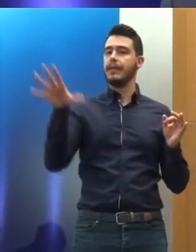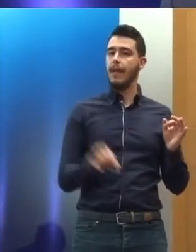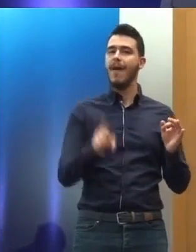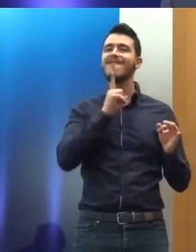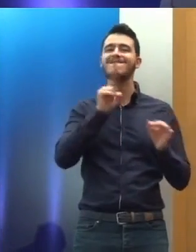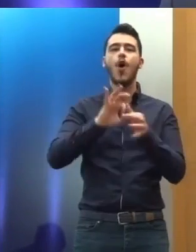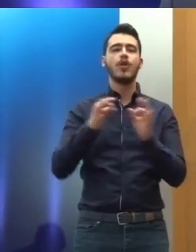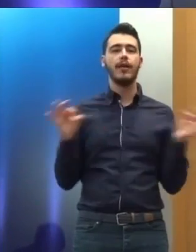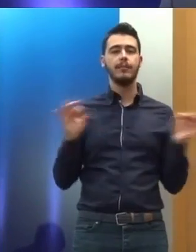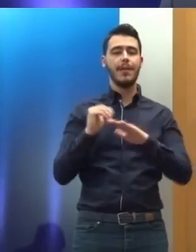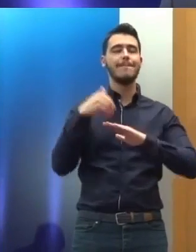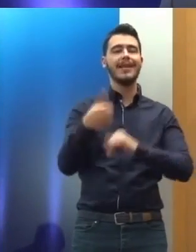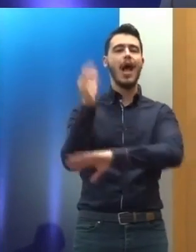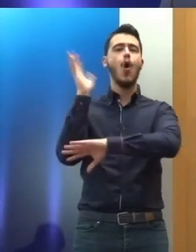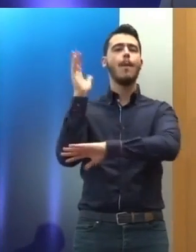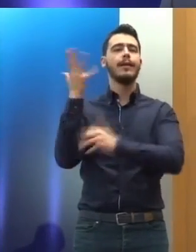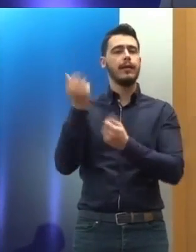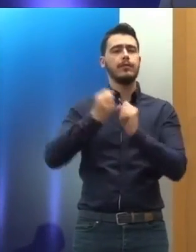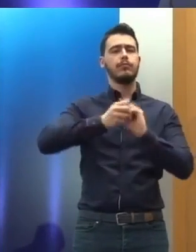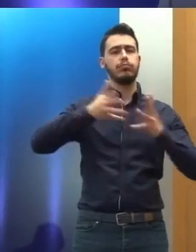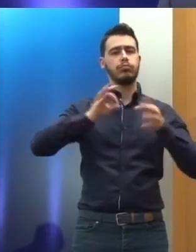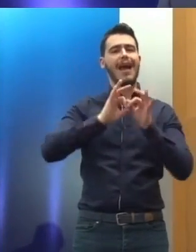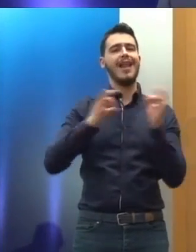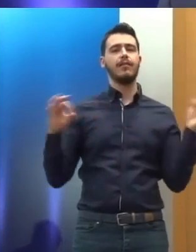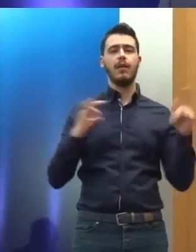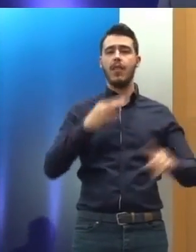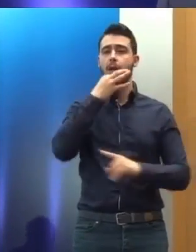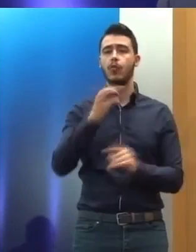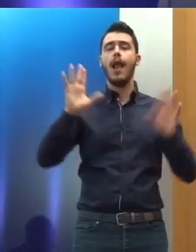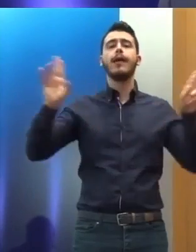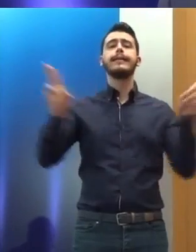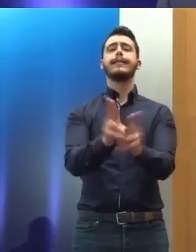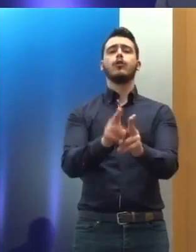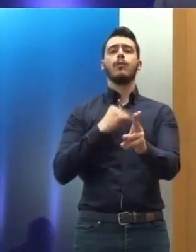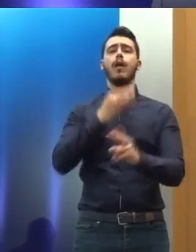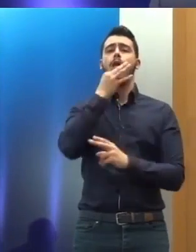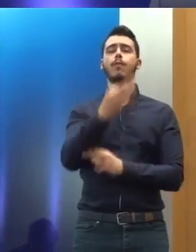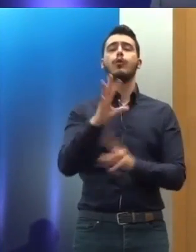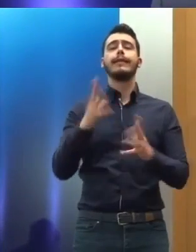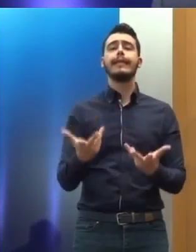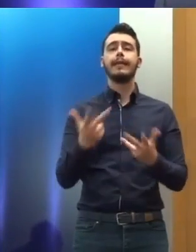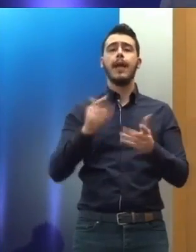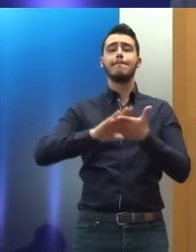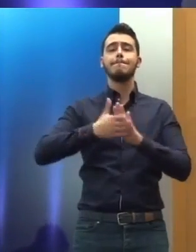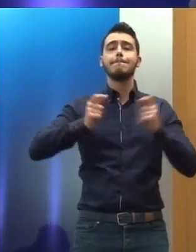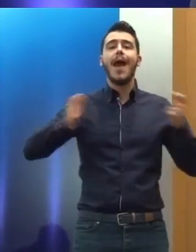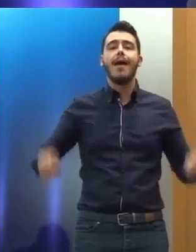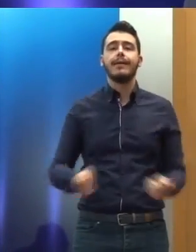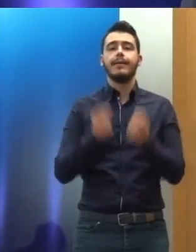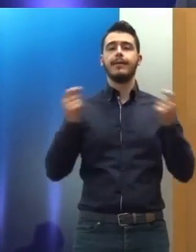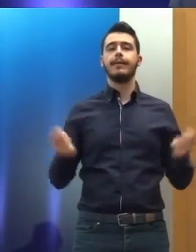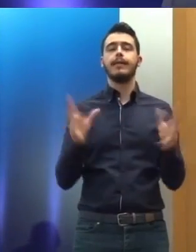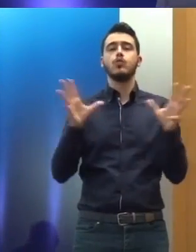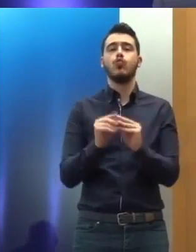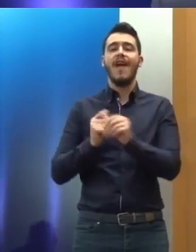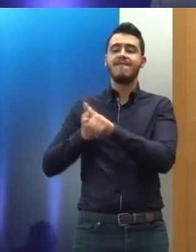κυρία Ρωσίδη και υπόλοιποι ομιλητές. Πάντως, με μία λέξη θα έλεγε κανείς ότι η υλοποίηση ενός κατά τα άλλα